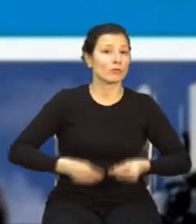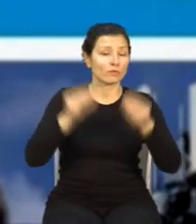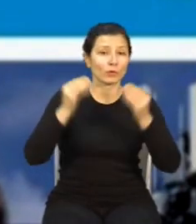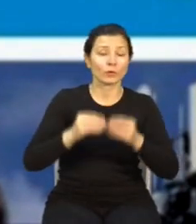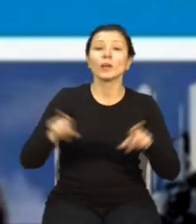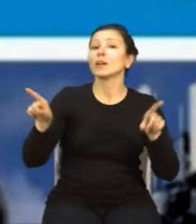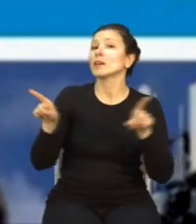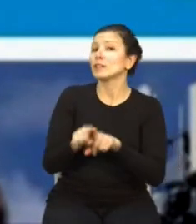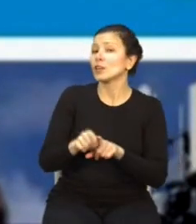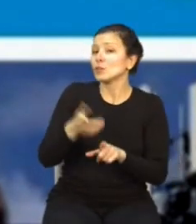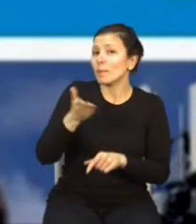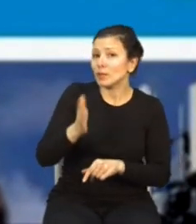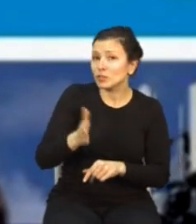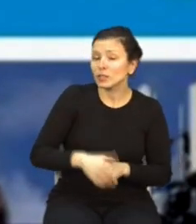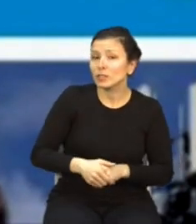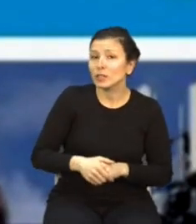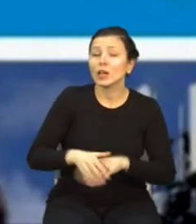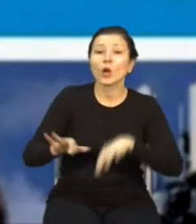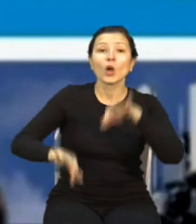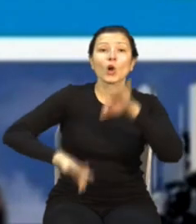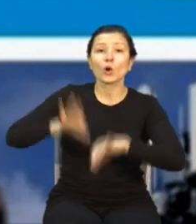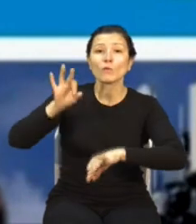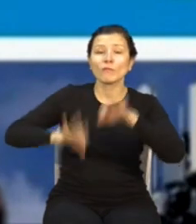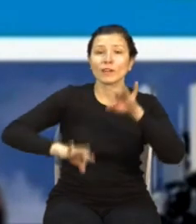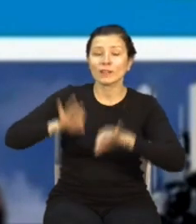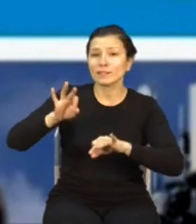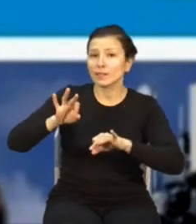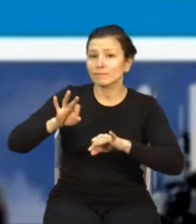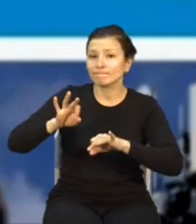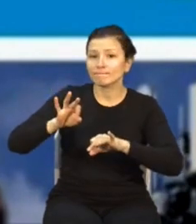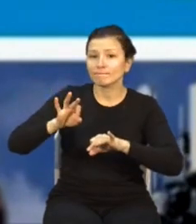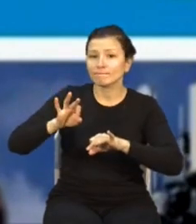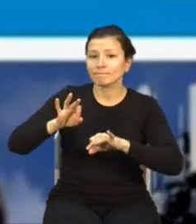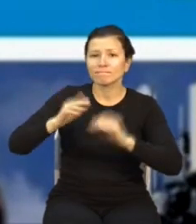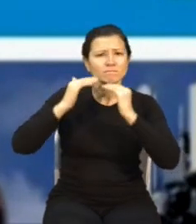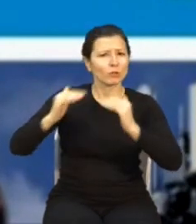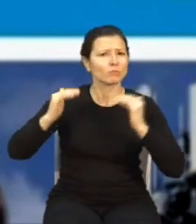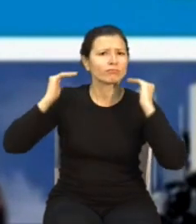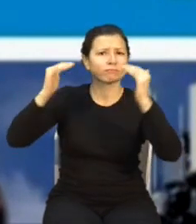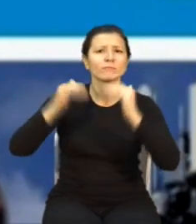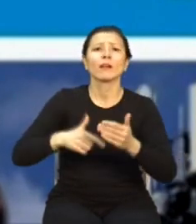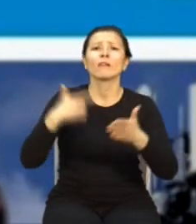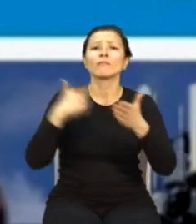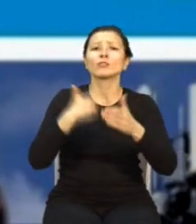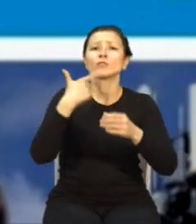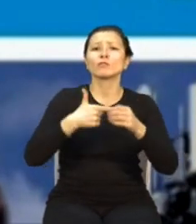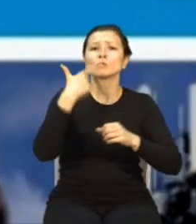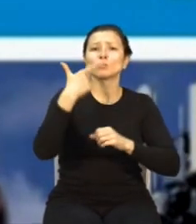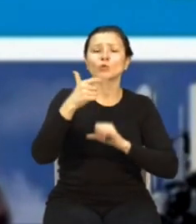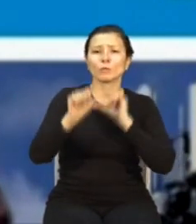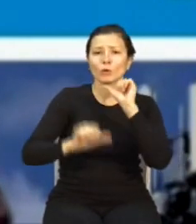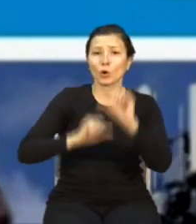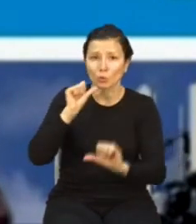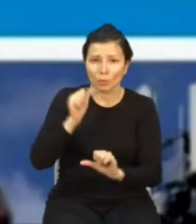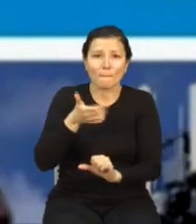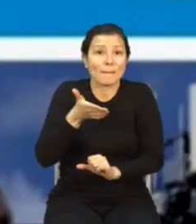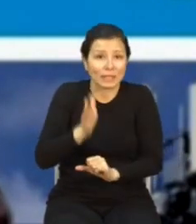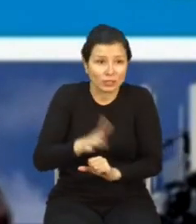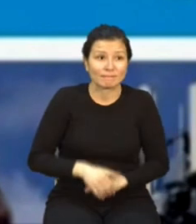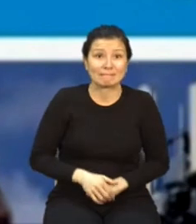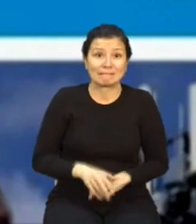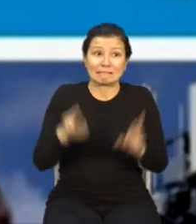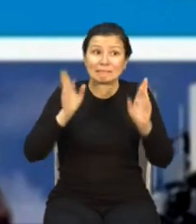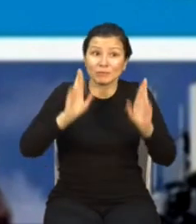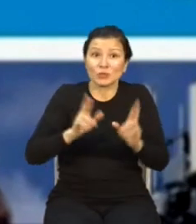również odbędzie się konferencja na najwyższym poziomie w roku 2022. Mam nadzieję, że uda się